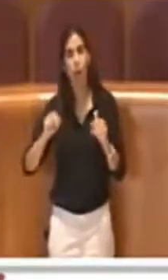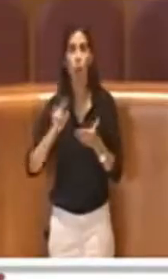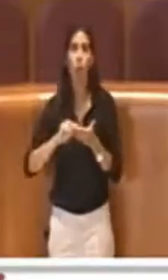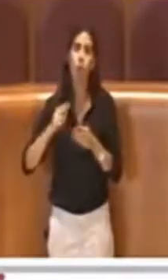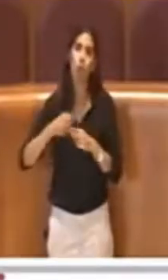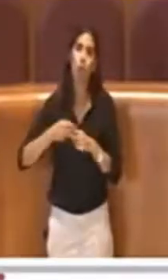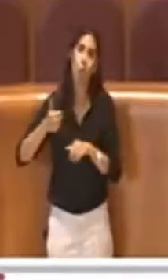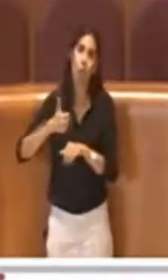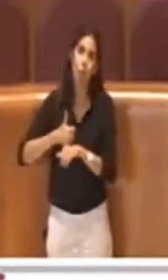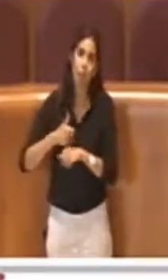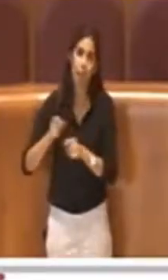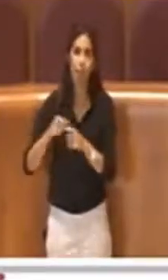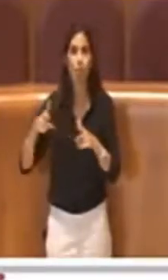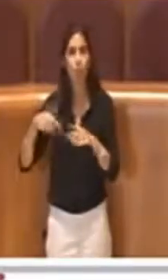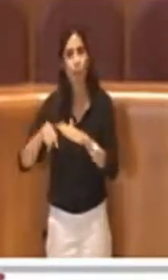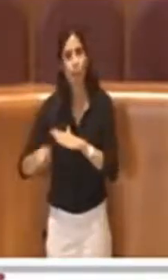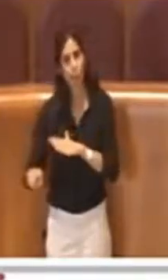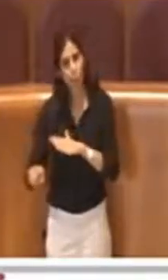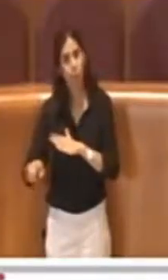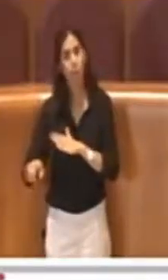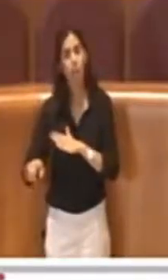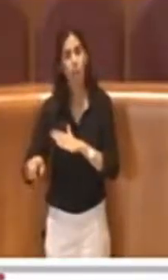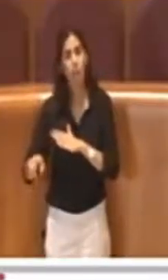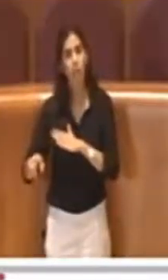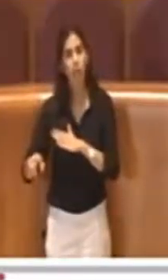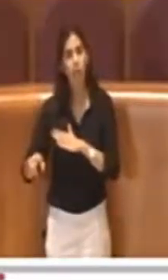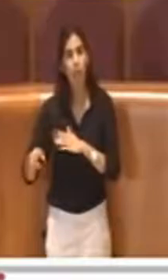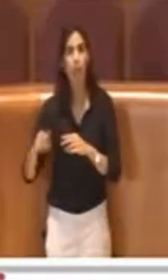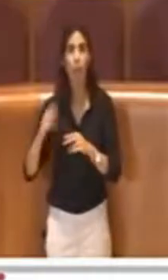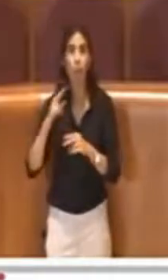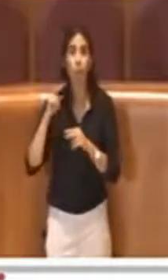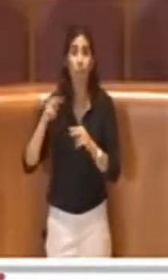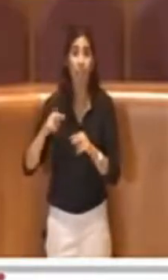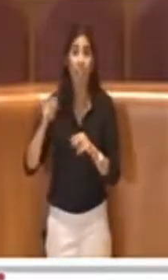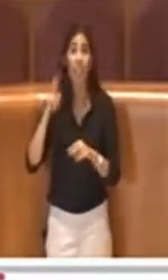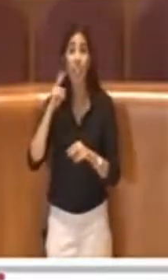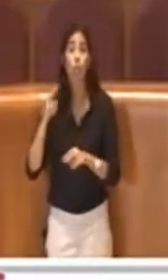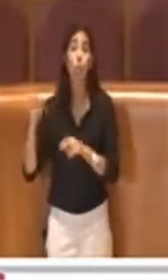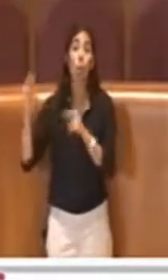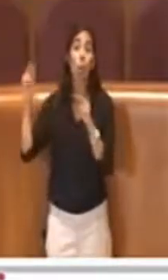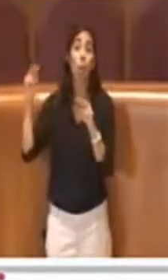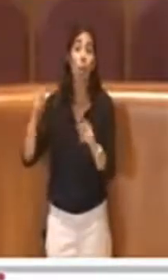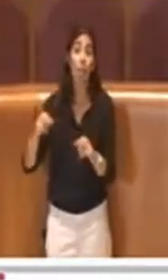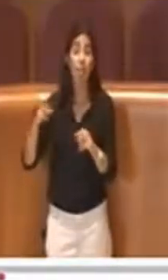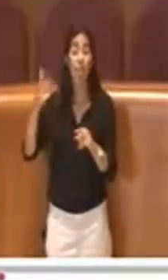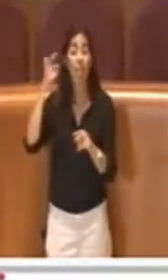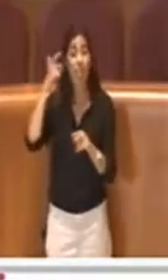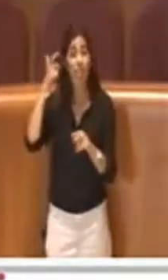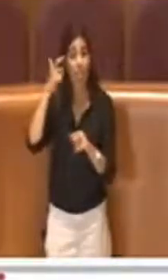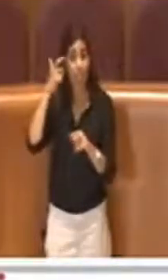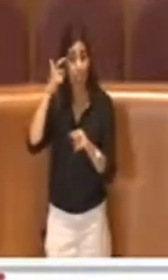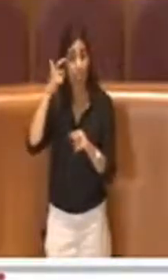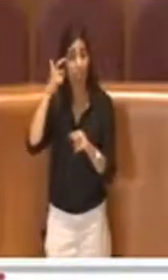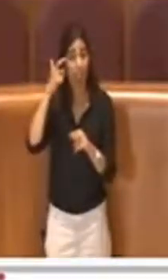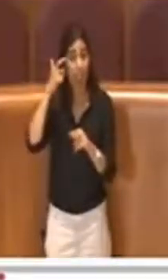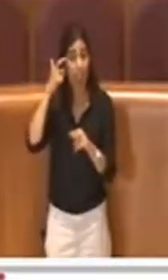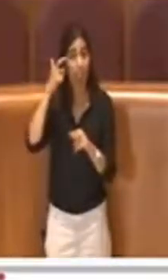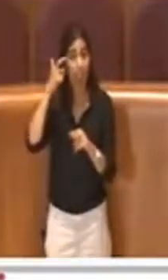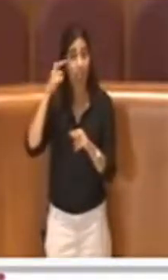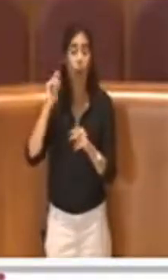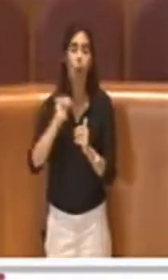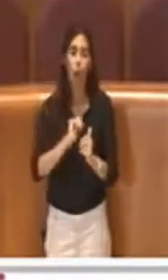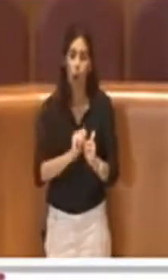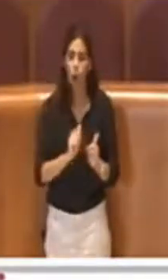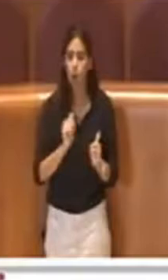Capitale, Città Meropolitana, sovrintendenza, sovrintendenza statale, ognuno